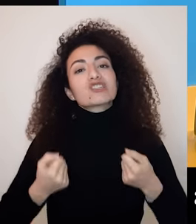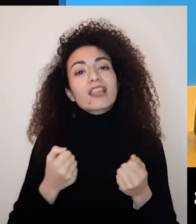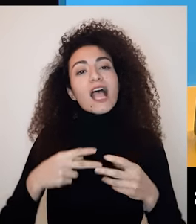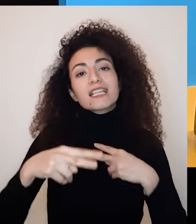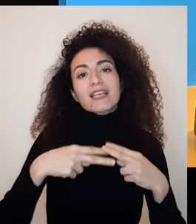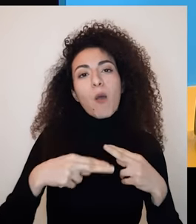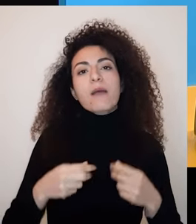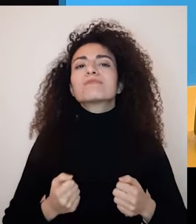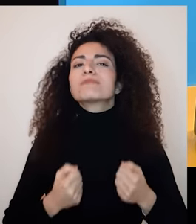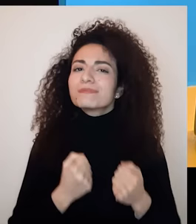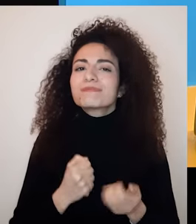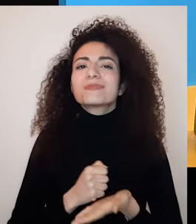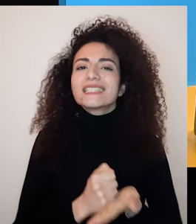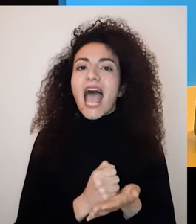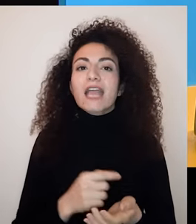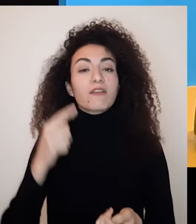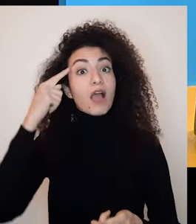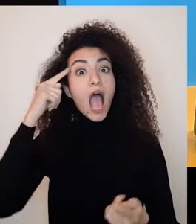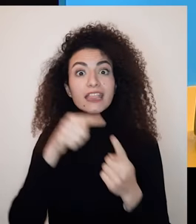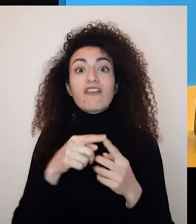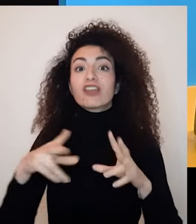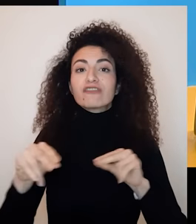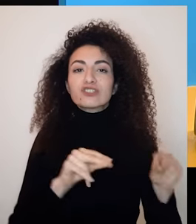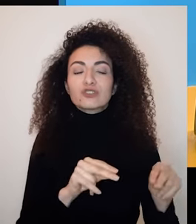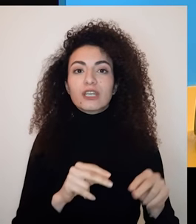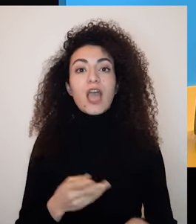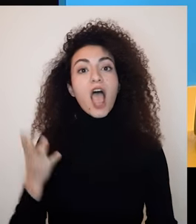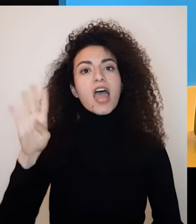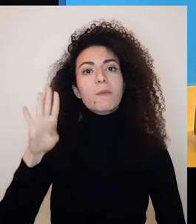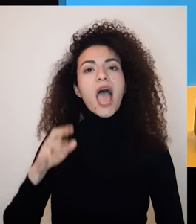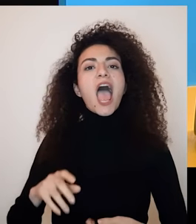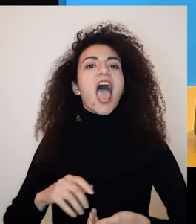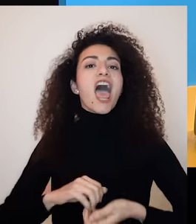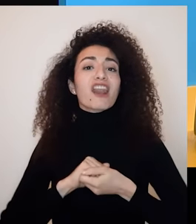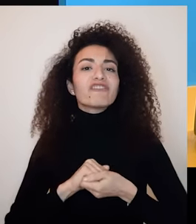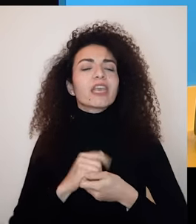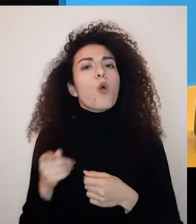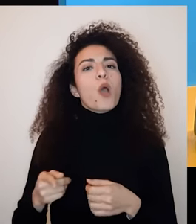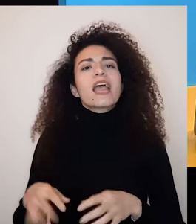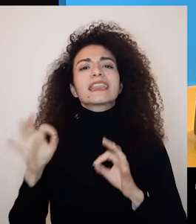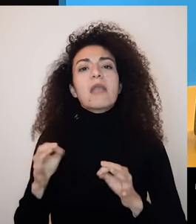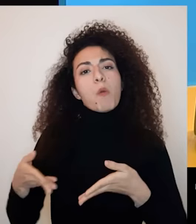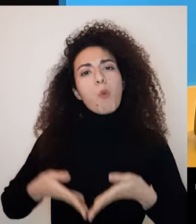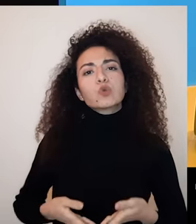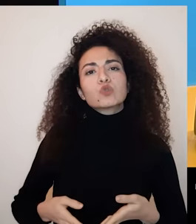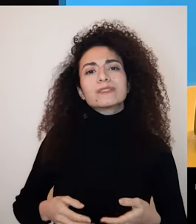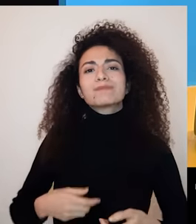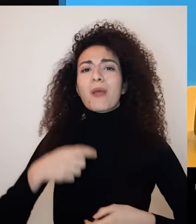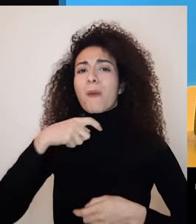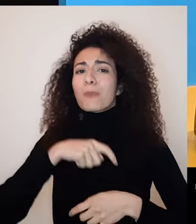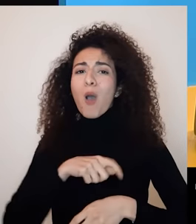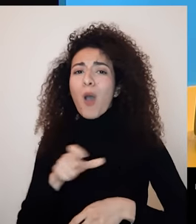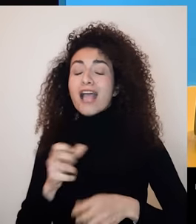بتستهويك وعنده طموحات مماثلة رابع هو الرفيق دايماً موجود معك بسراء والدراء خامساً